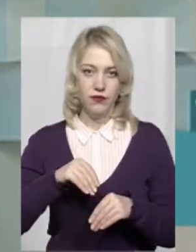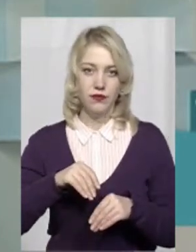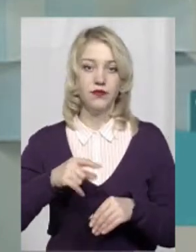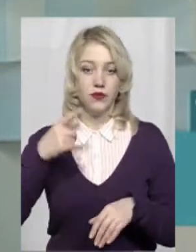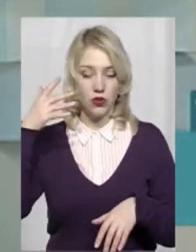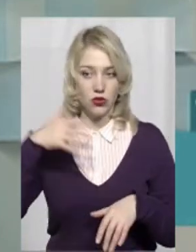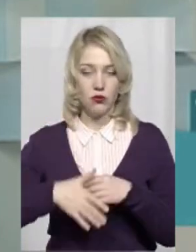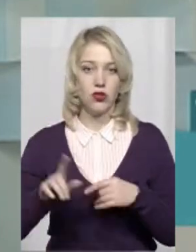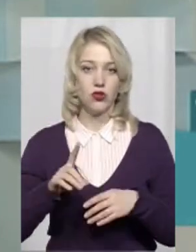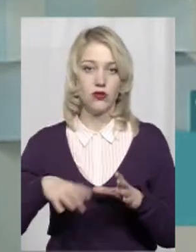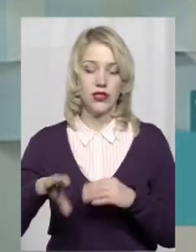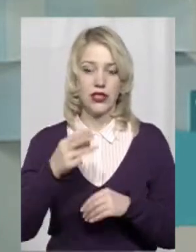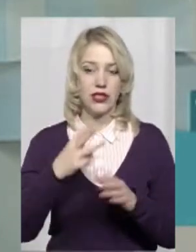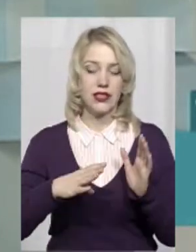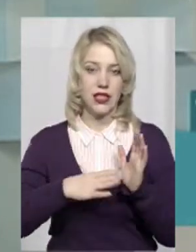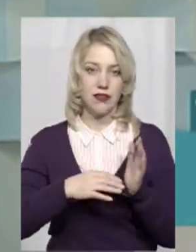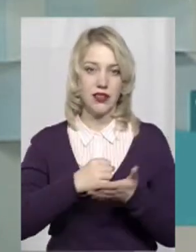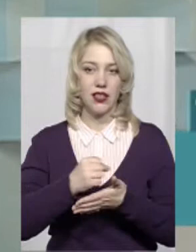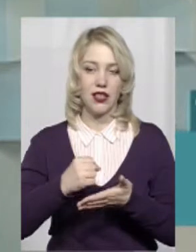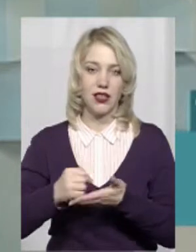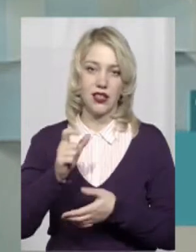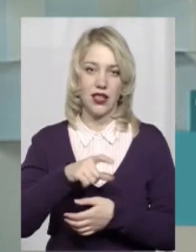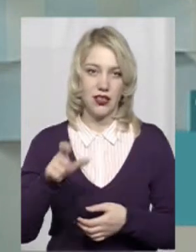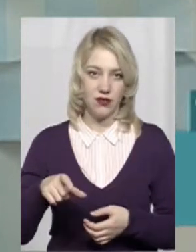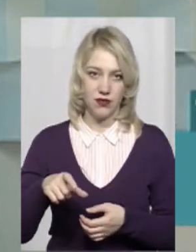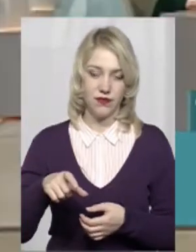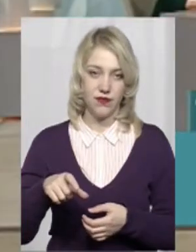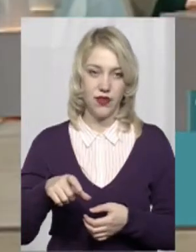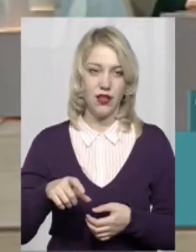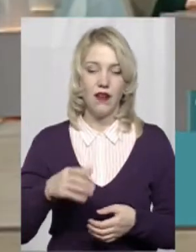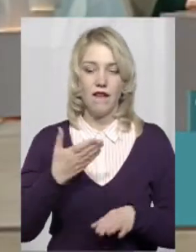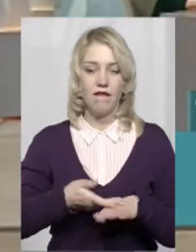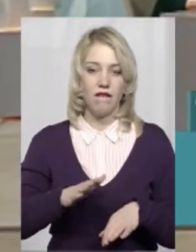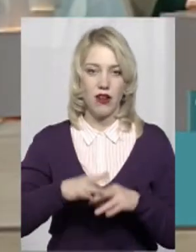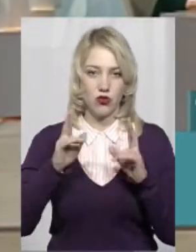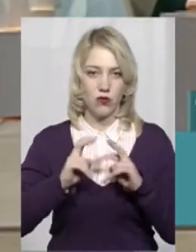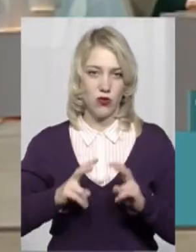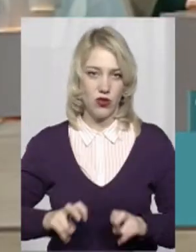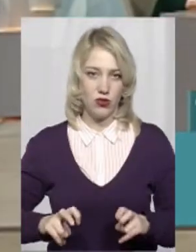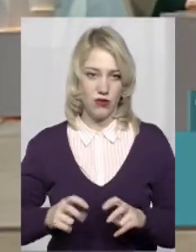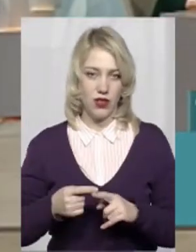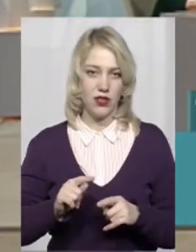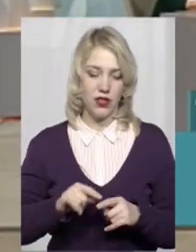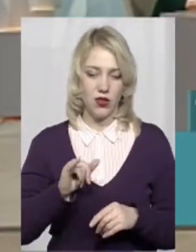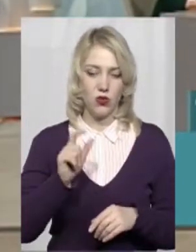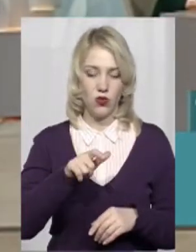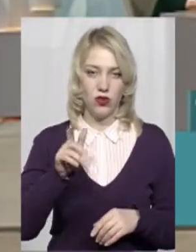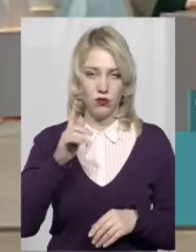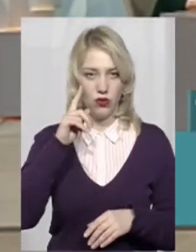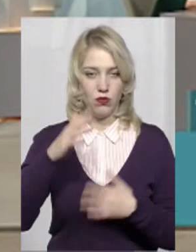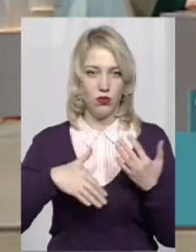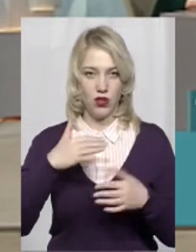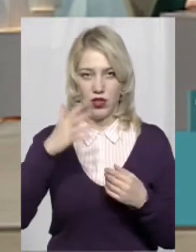Зрозуміло, що всіх 39 кандидатів важко проаналізувати, взагалі у мешканців буде